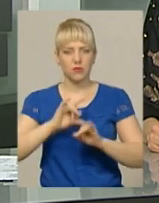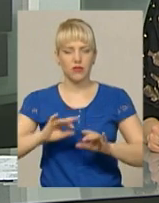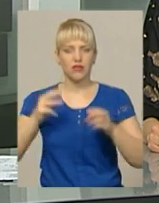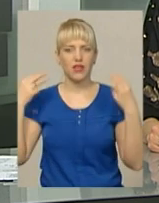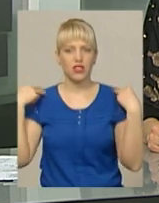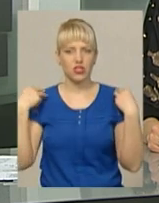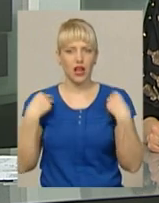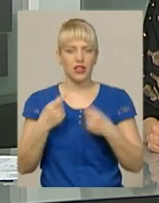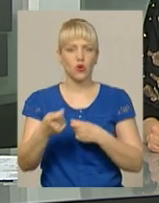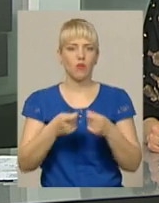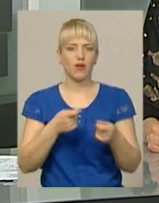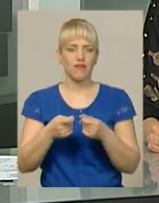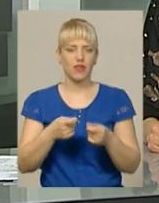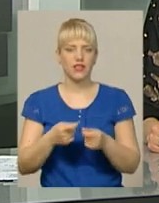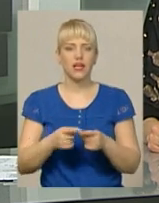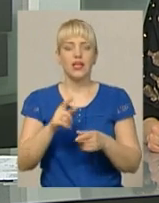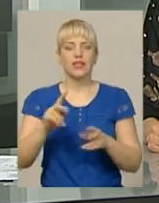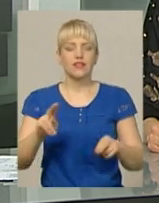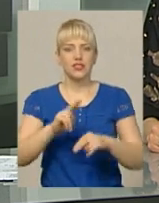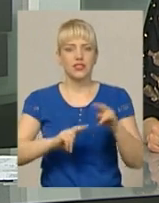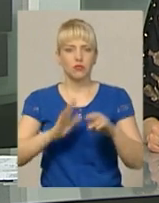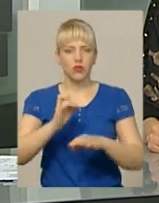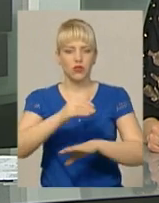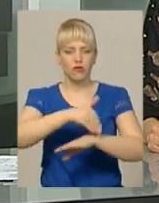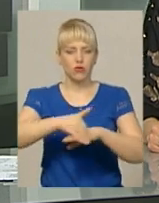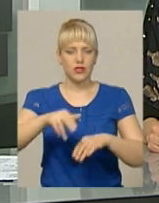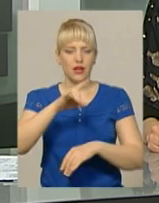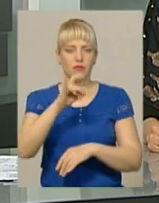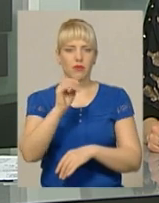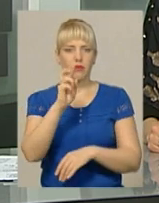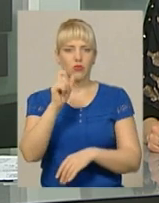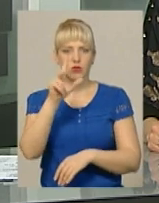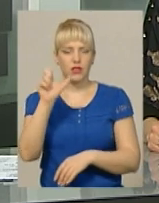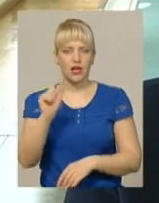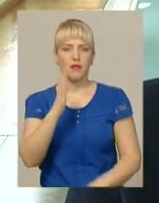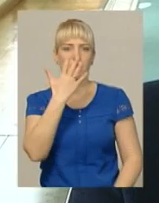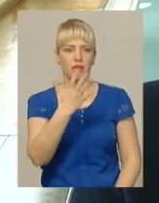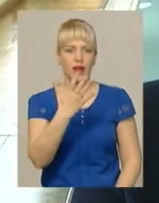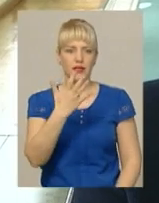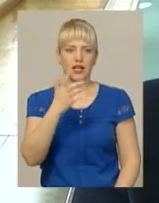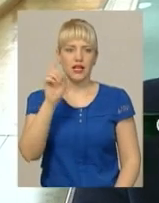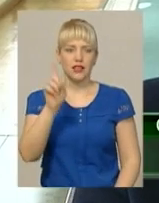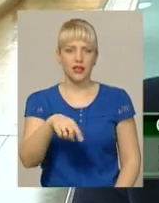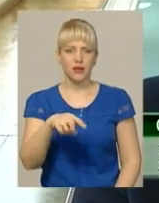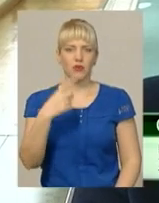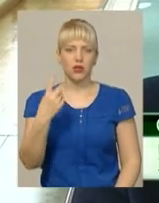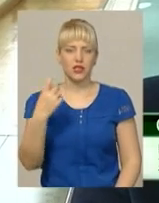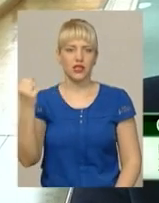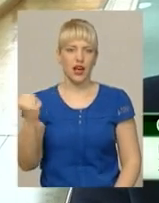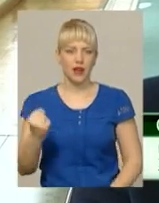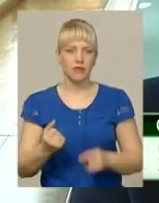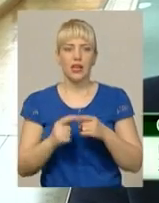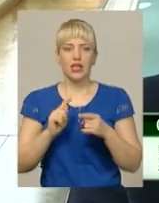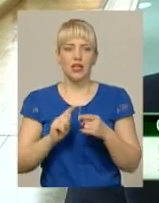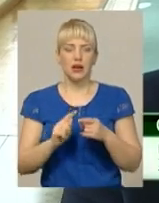ради Сергій Ямчук. Звести його планують на вулиці Прибузькій, 5-1А. Затверджено постанову Кабінету міністра,